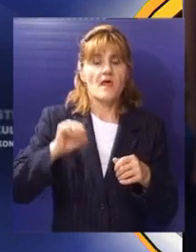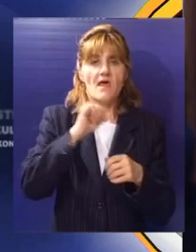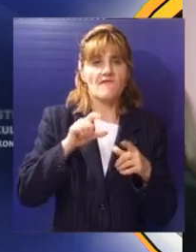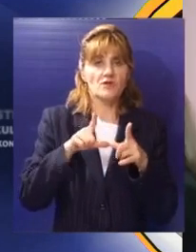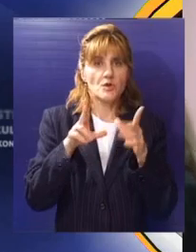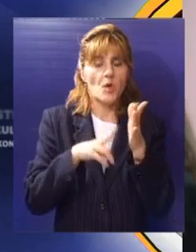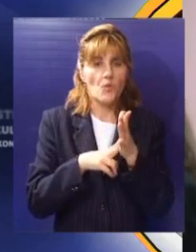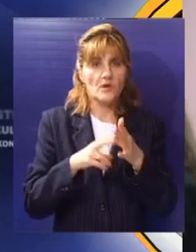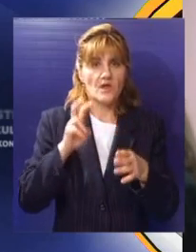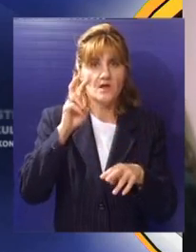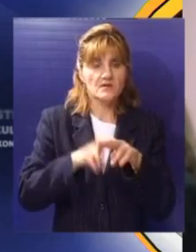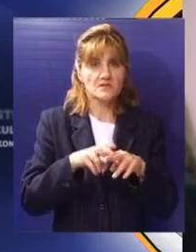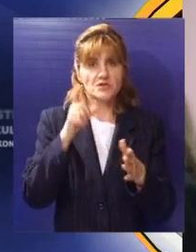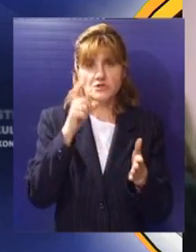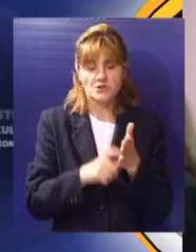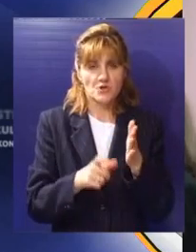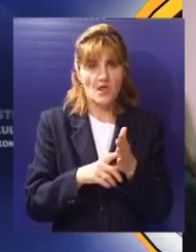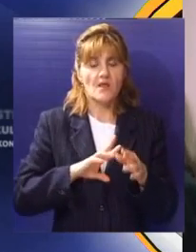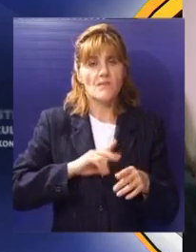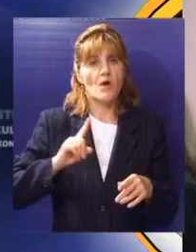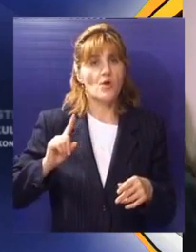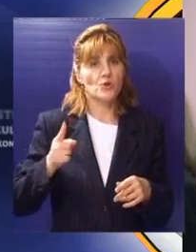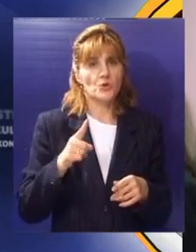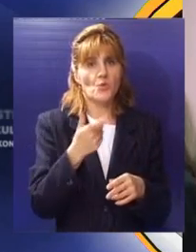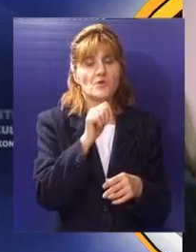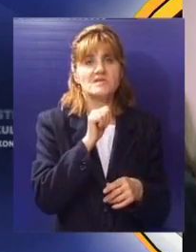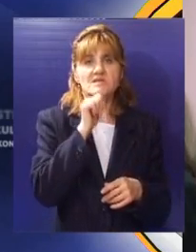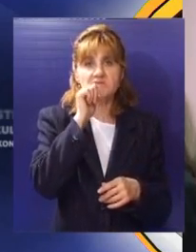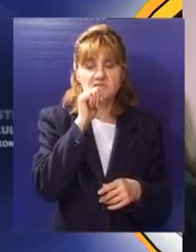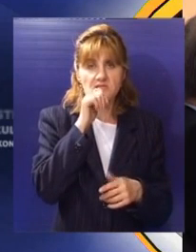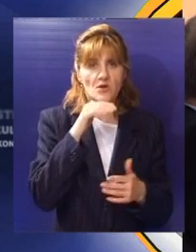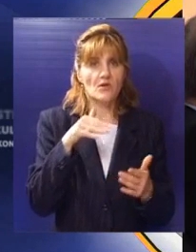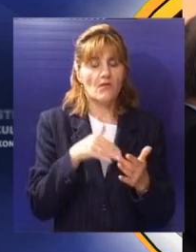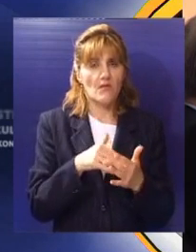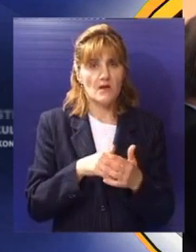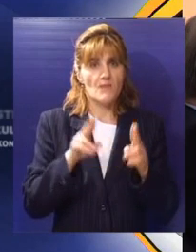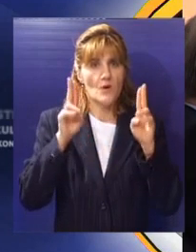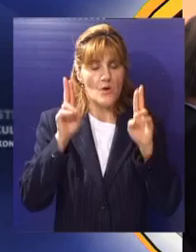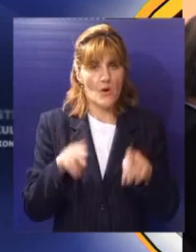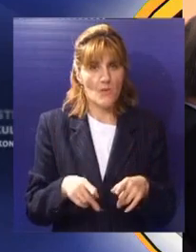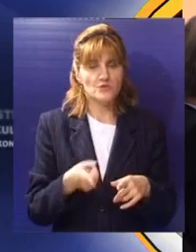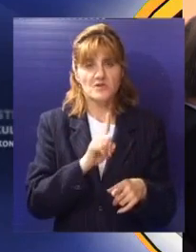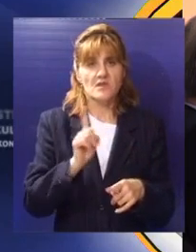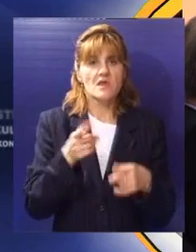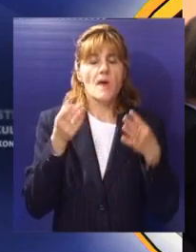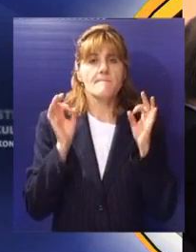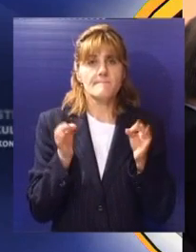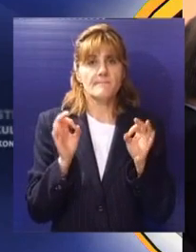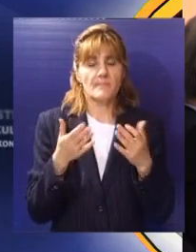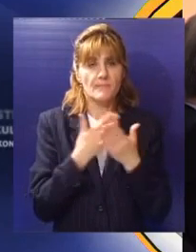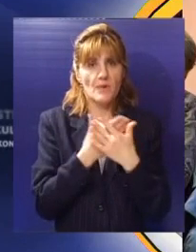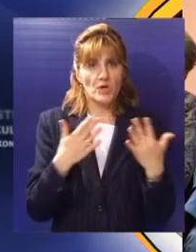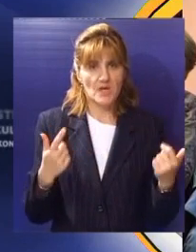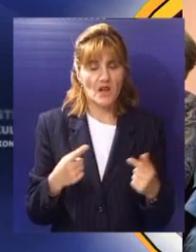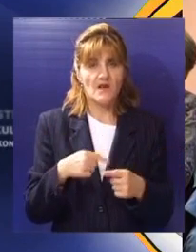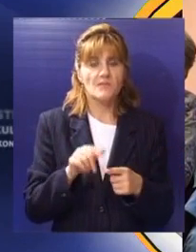kapitala vezenog za političku elitu u našem društvu imaju dugu istoriju. Problem oneg mogućava nevropeizacije po njenim rečima nije savremen, on